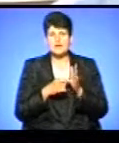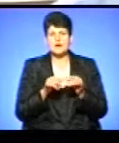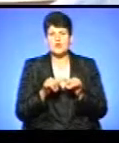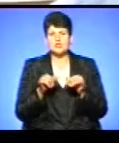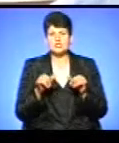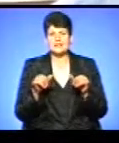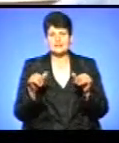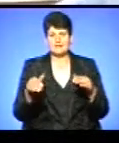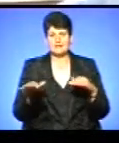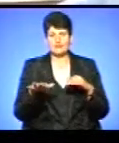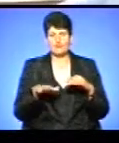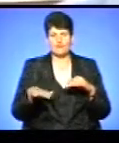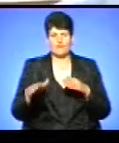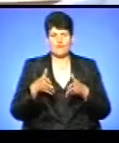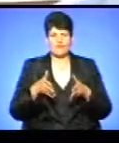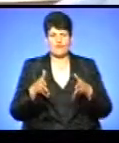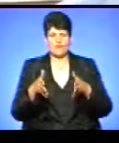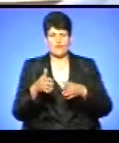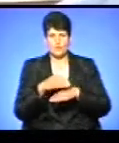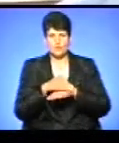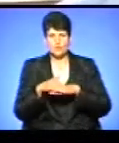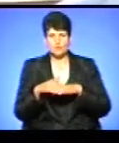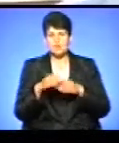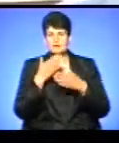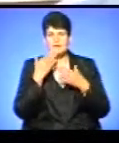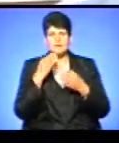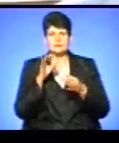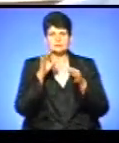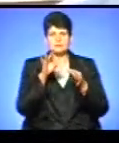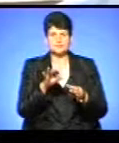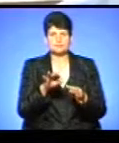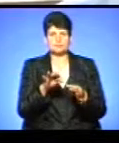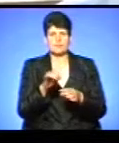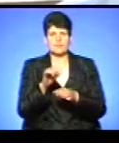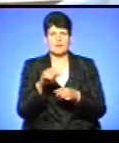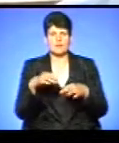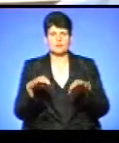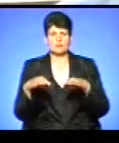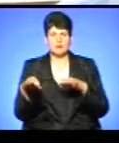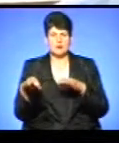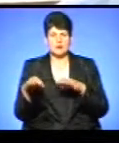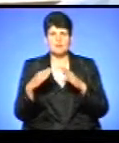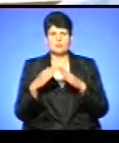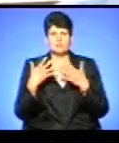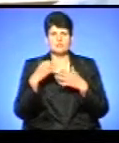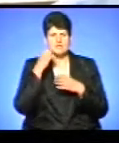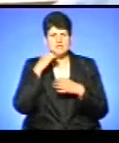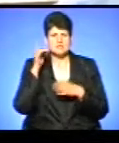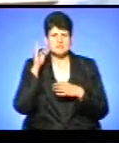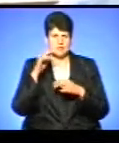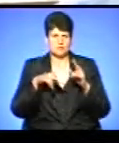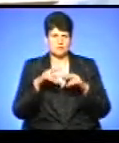двору, так як нема де паркувати автомобілів, а будинок вже старої забудови, і